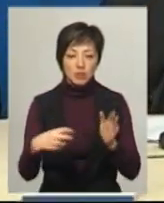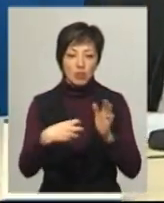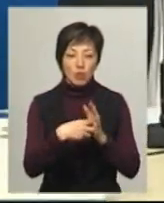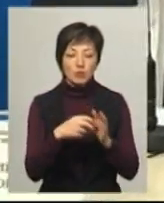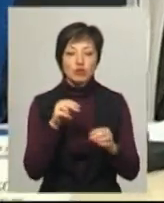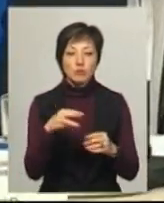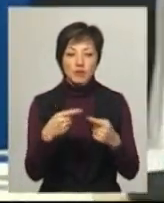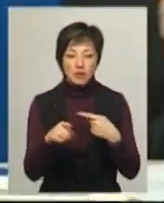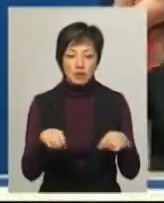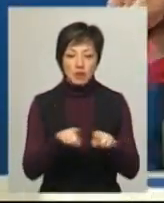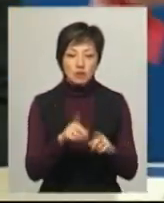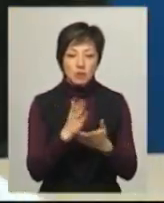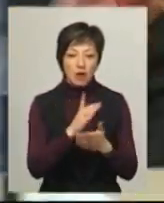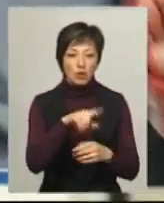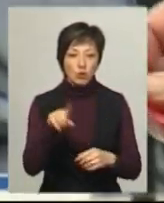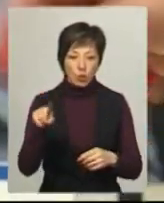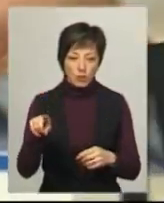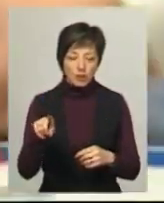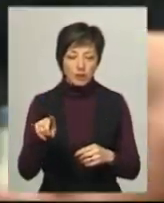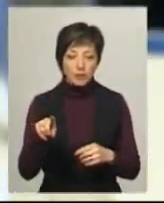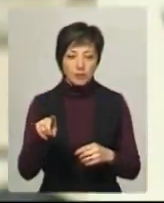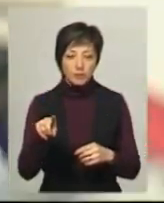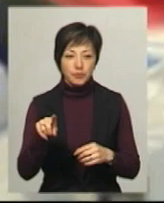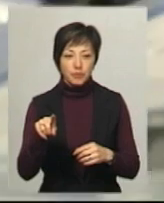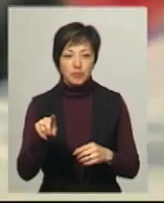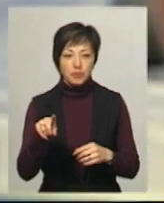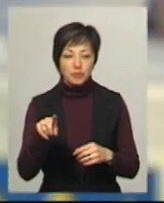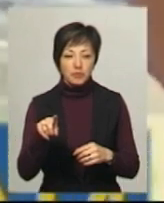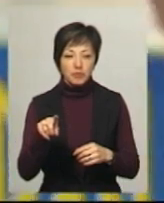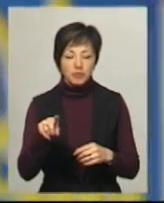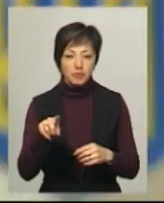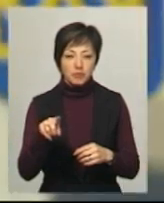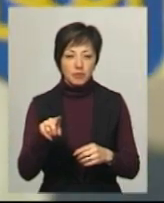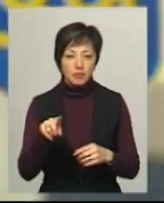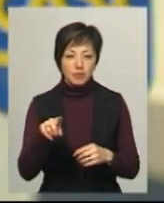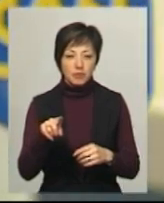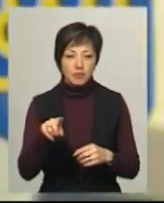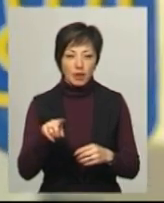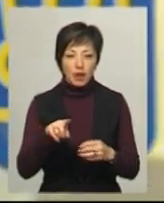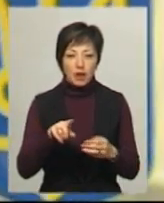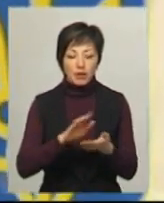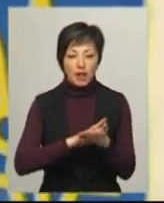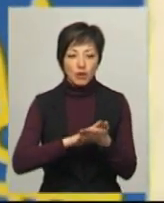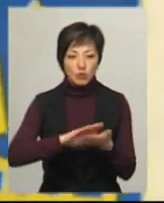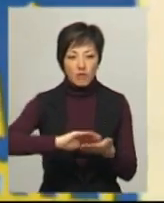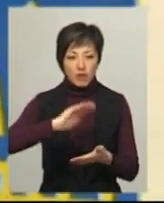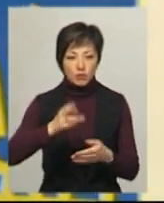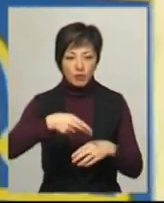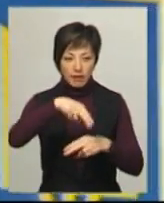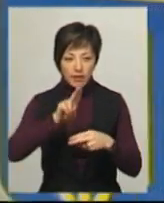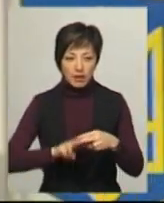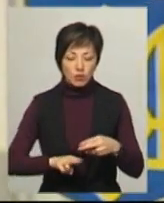відрізняється? Вона теж має номер, вона на гладку поверхню наклеюється,